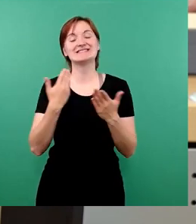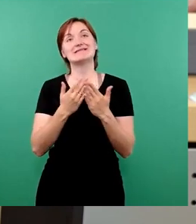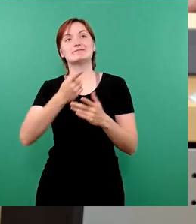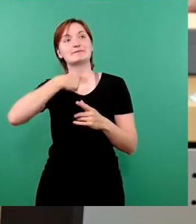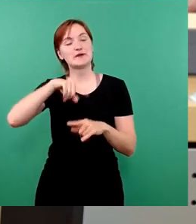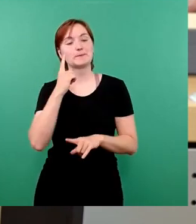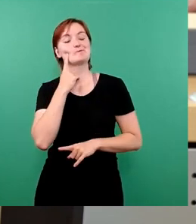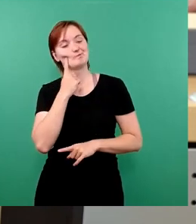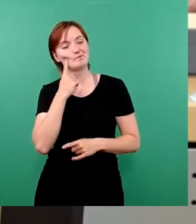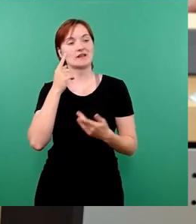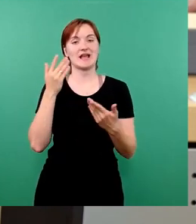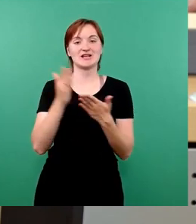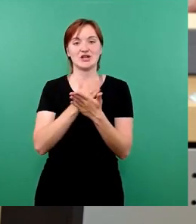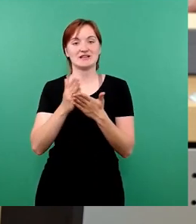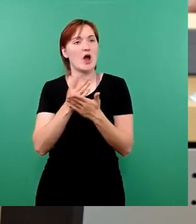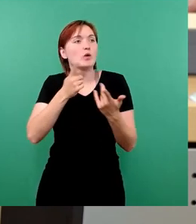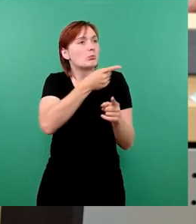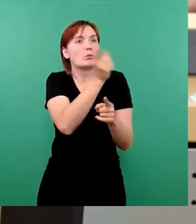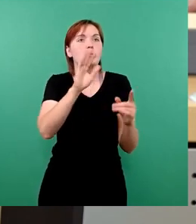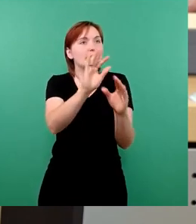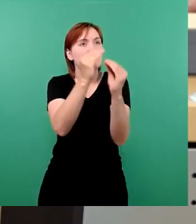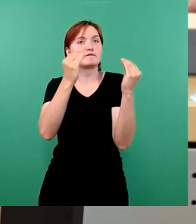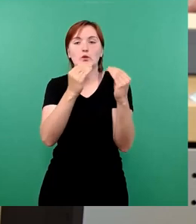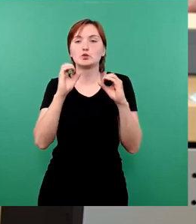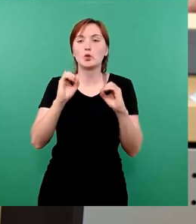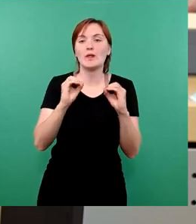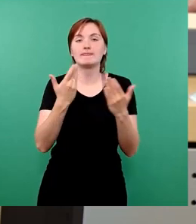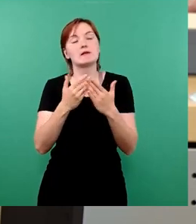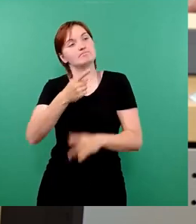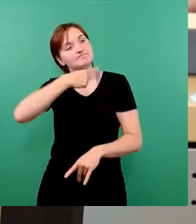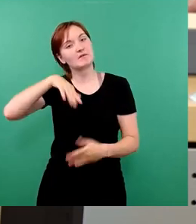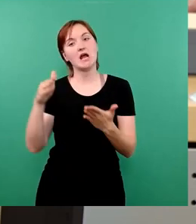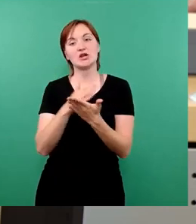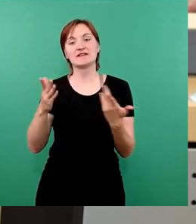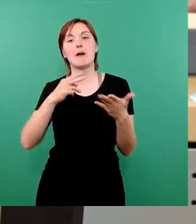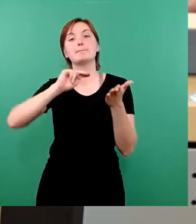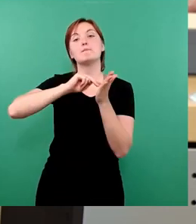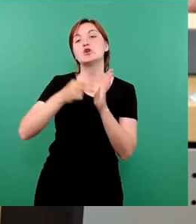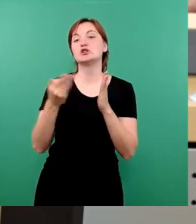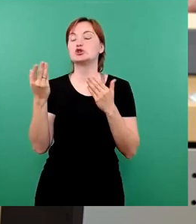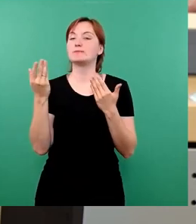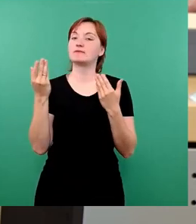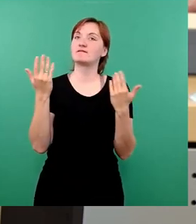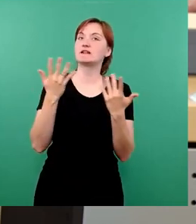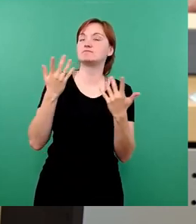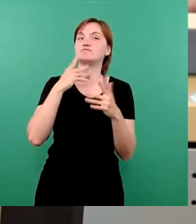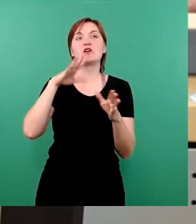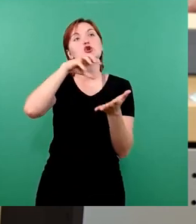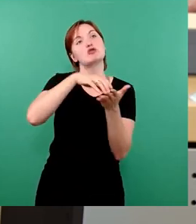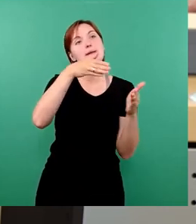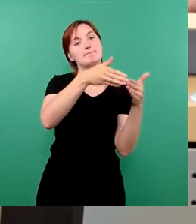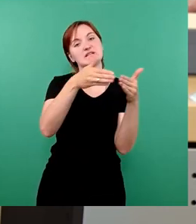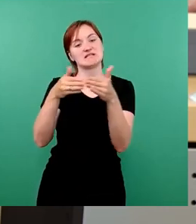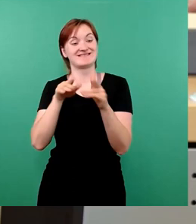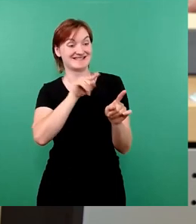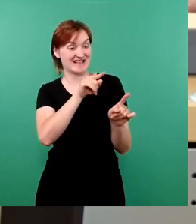ich habe auch keins gehört, wie man es machen könnte, da haben wir dann gesagt, okay, das politische Zeichen, dass die Stadtbezirke, die tatsächlich jetzt mehr